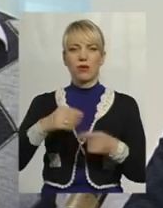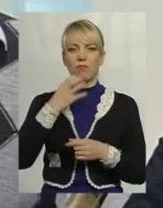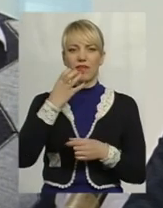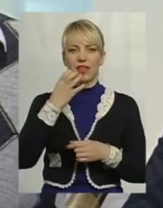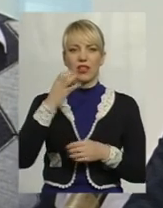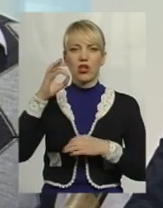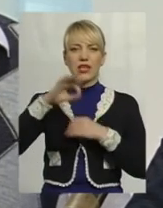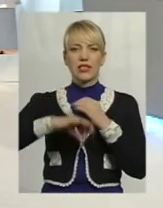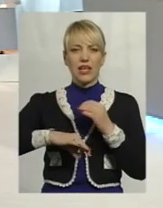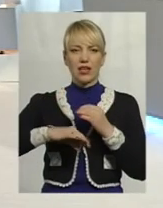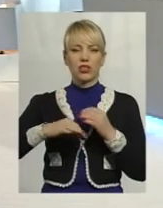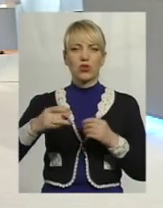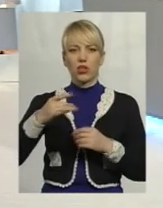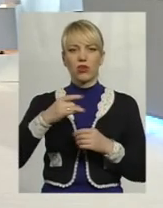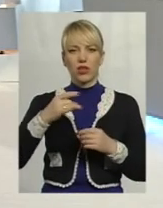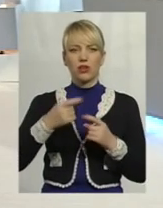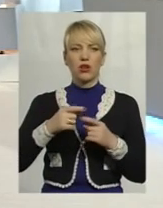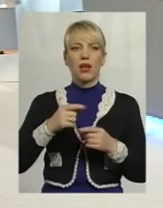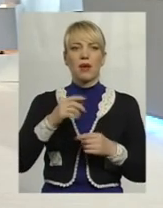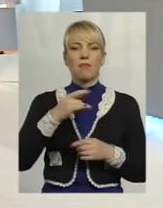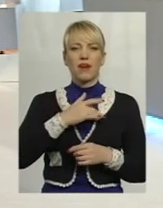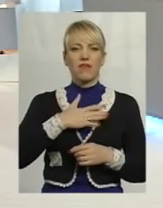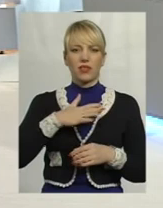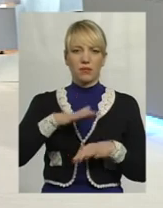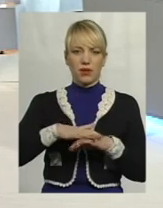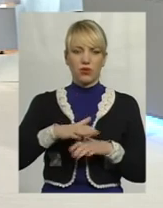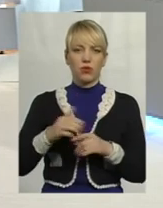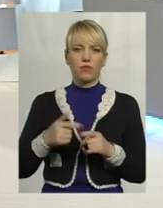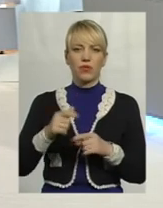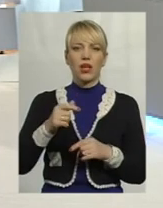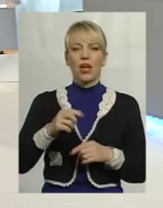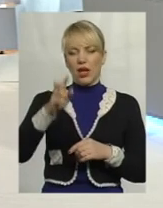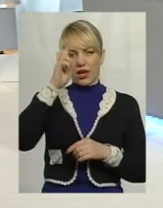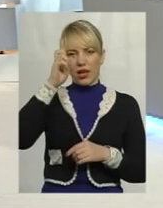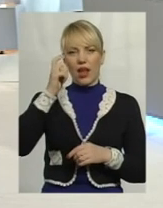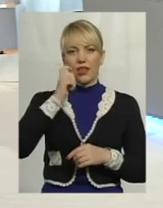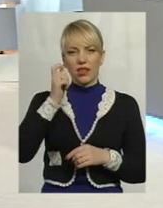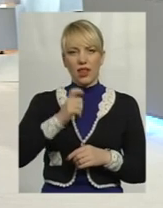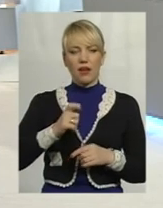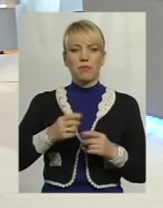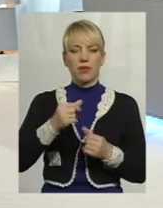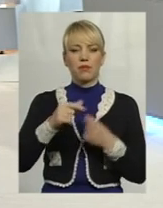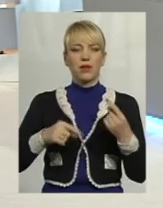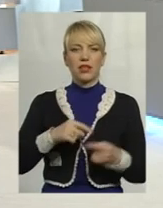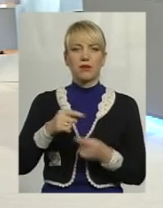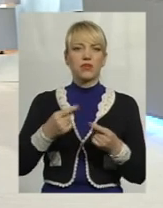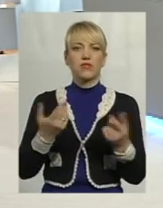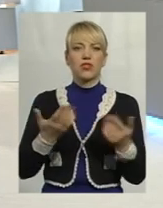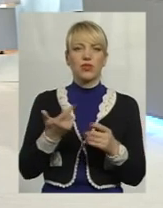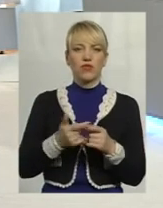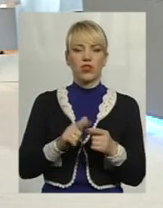«Приватбанку». Доброго здоров'я, шановні гості! І, власне, країна підприємців, чим вона цікава,